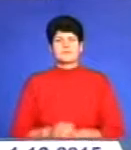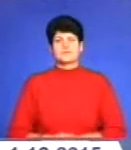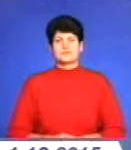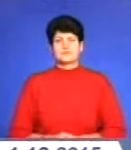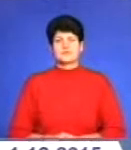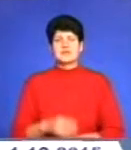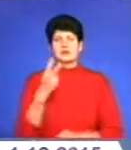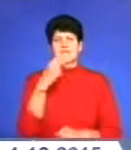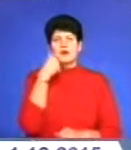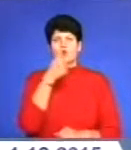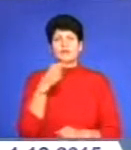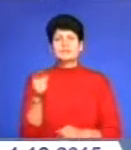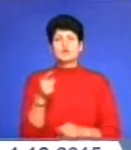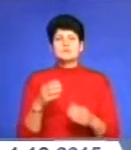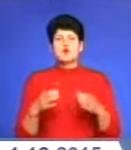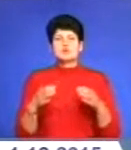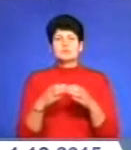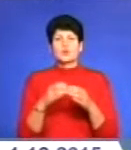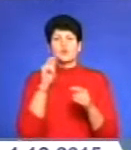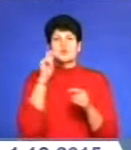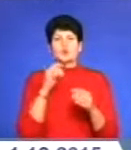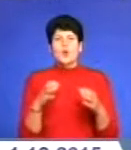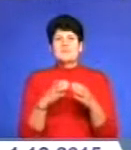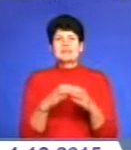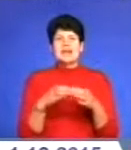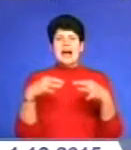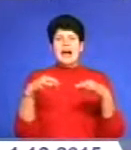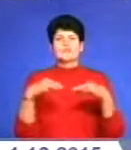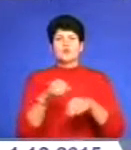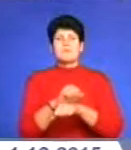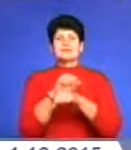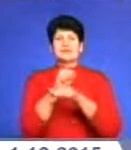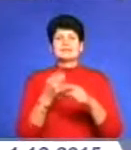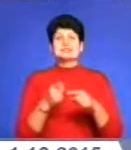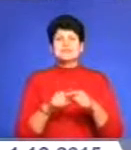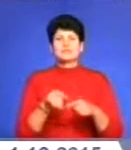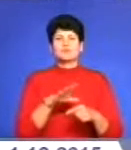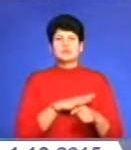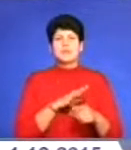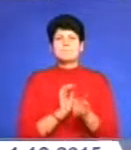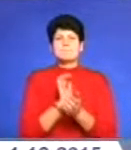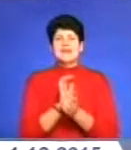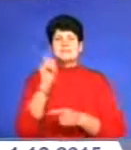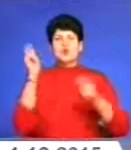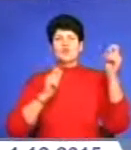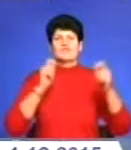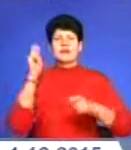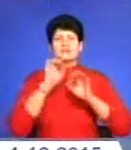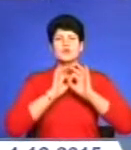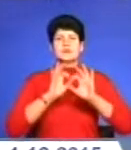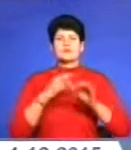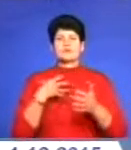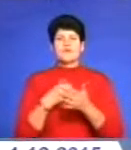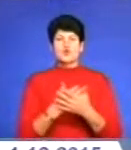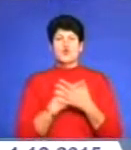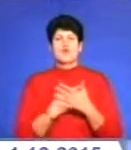І два роки Тернопільському осередку всеукраїнського об'єднання «Автомайдан». З цієї нагоди відбулася прес-конференція його активістів. Вони розказали про свою